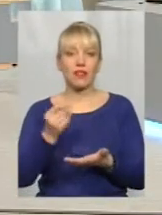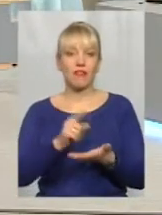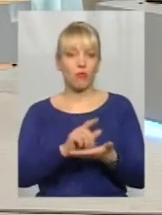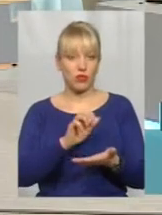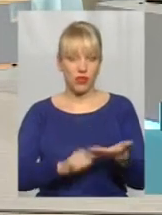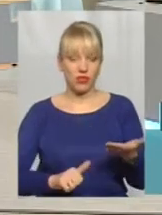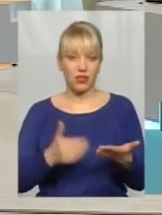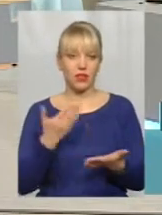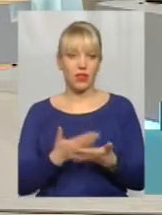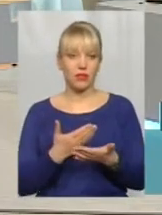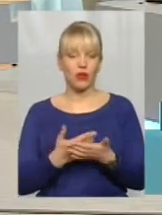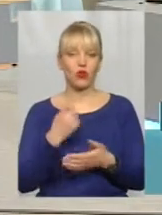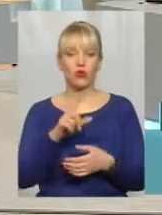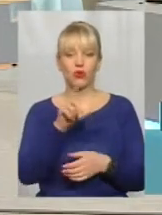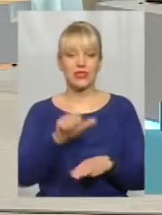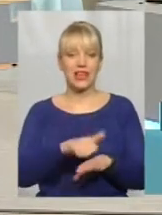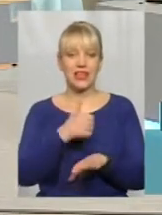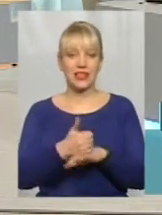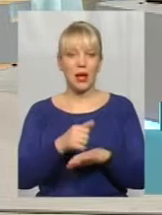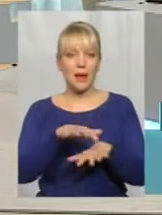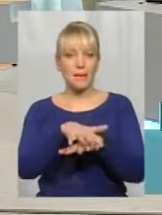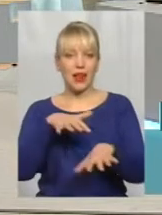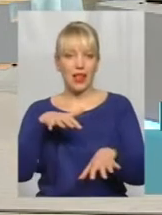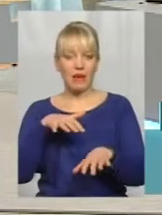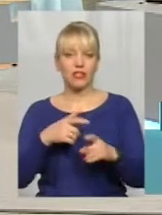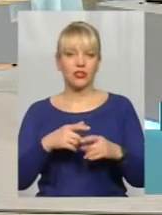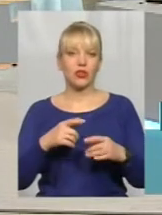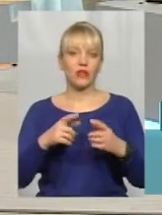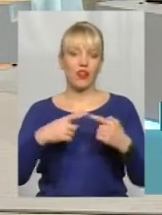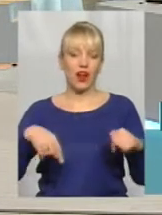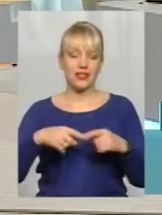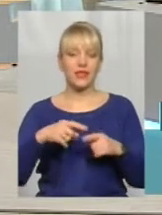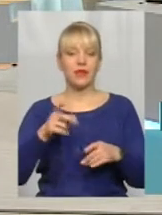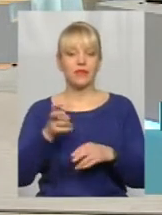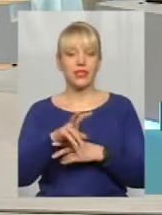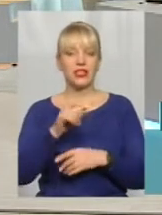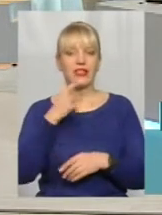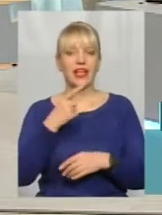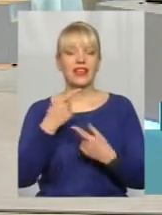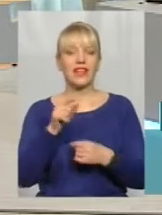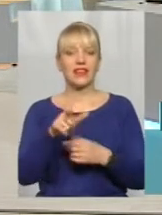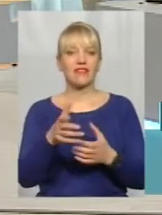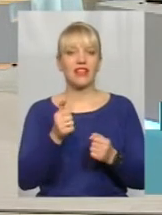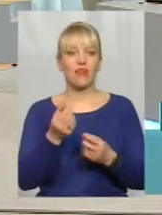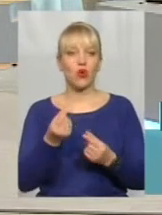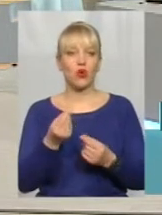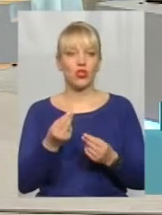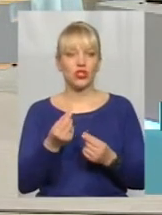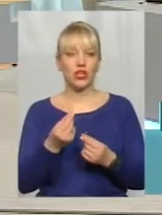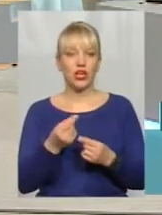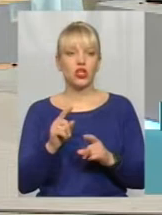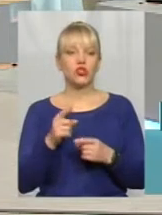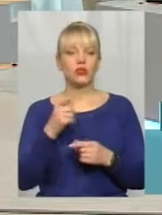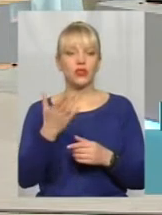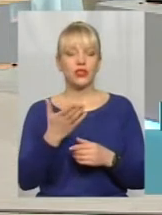до одного з лідерів парламентської фракції прийшли, пізпитали, а де ти взяв гроші, точніше, чому не